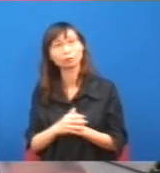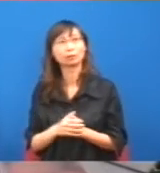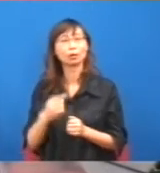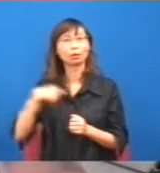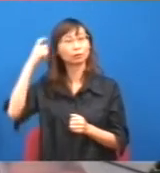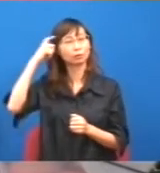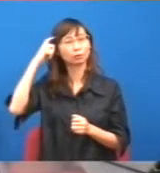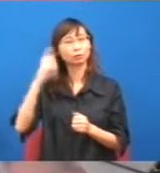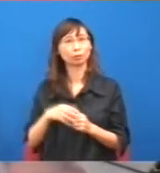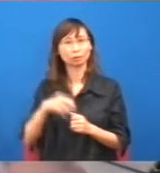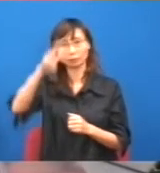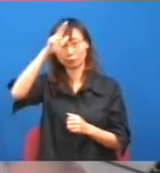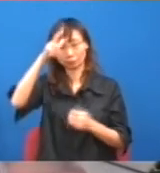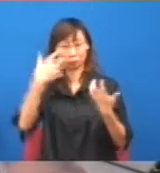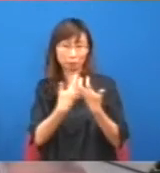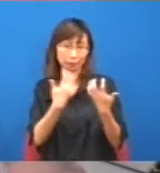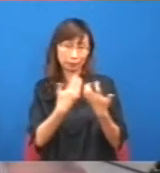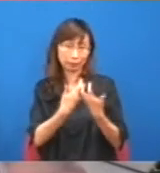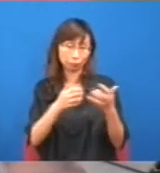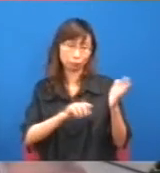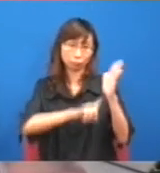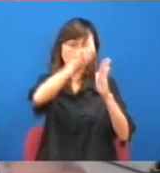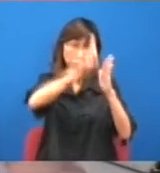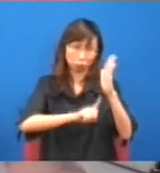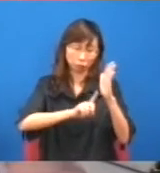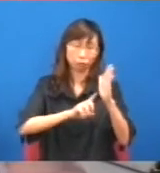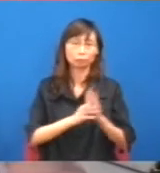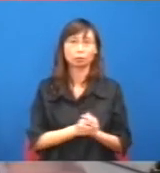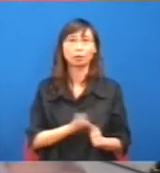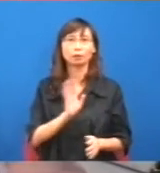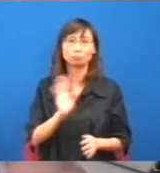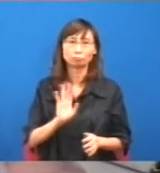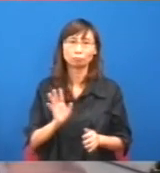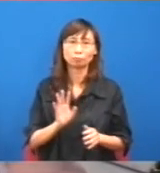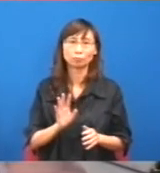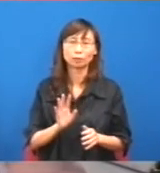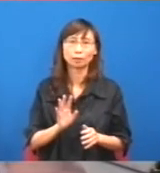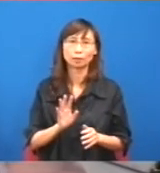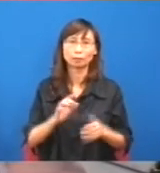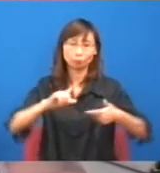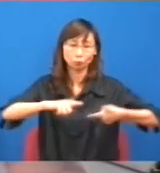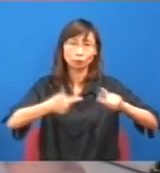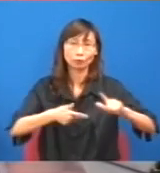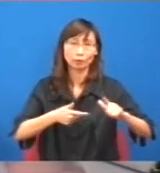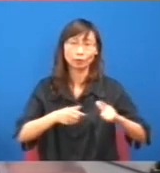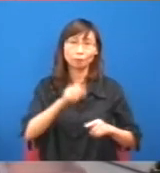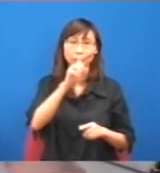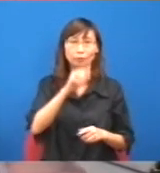不是用月類物價指數,